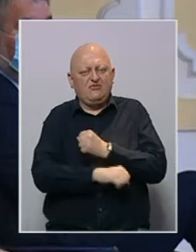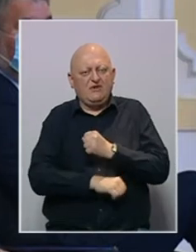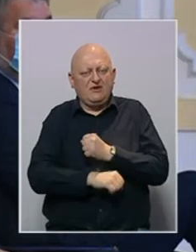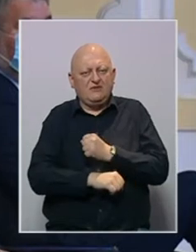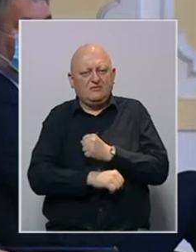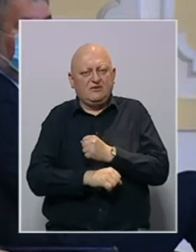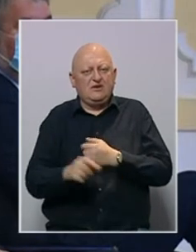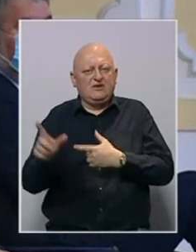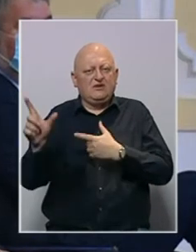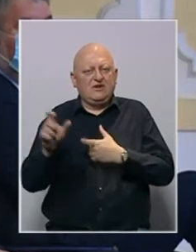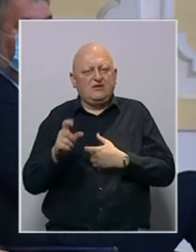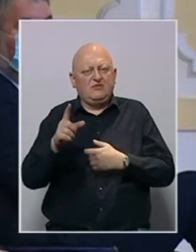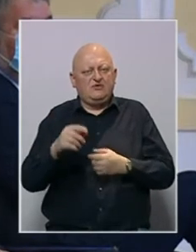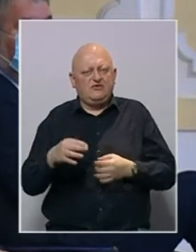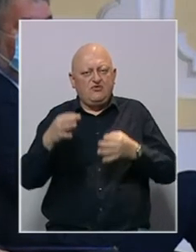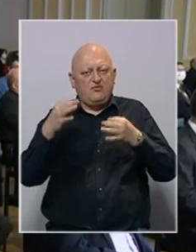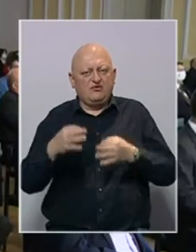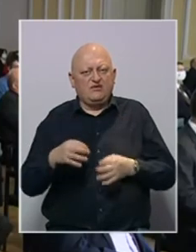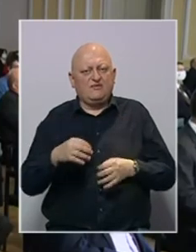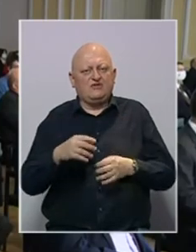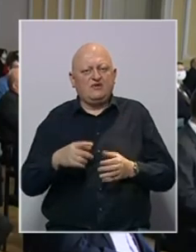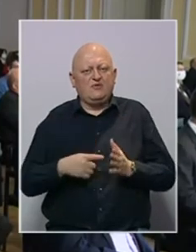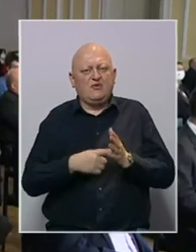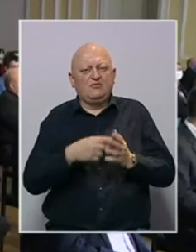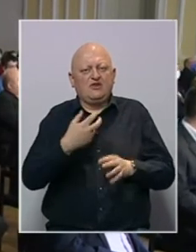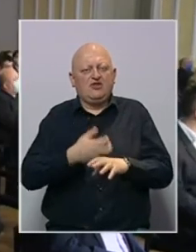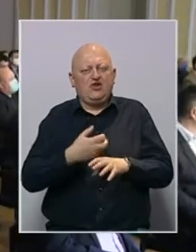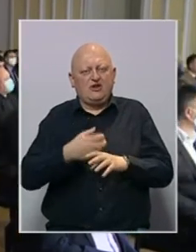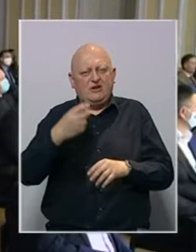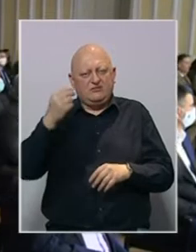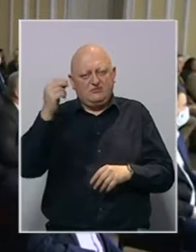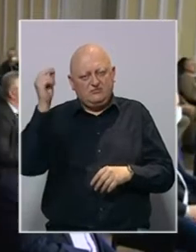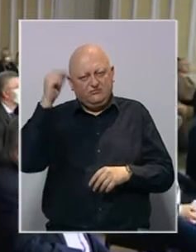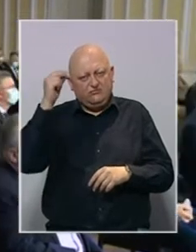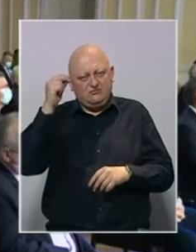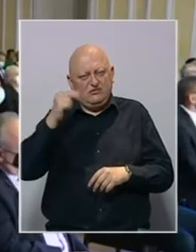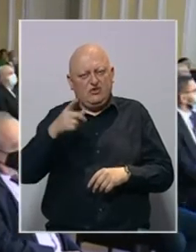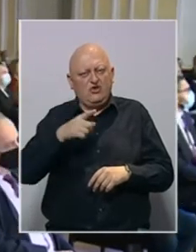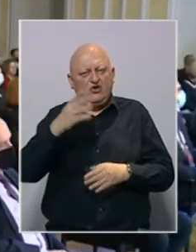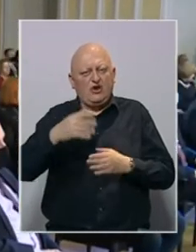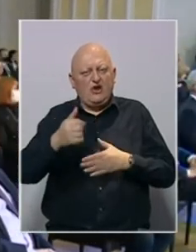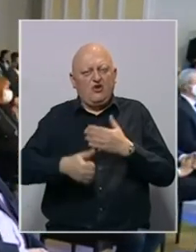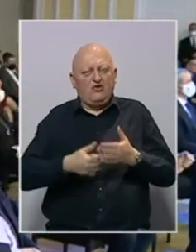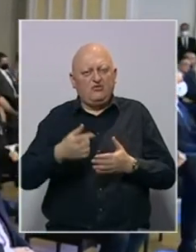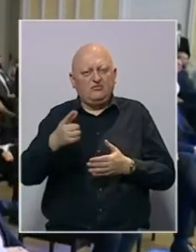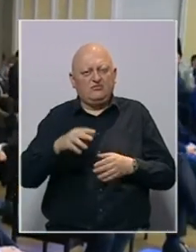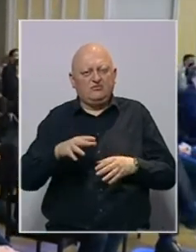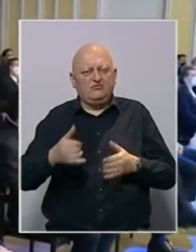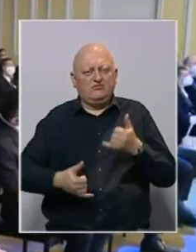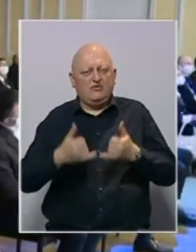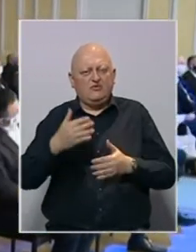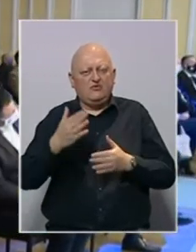Univerziteta. Tradicionalno biće upriličena i svečana promocija doktora znanosti. Do kraja ove godine, a u okviru